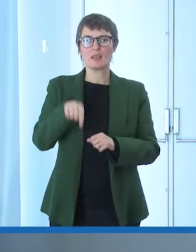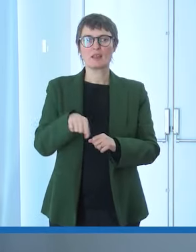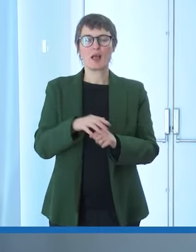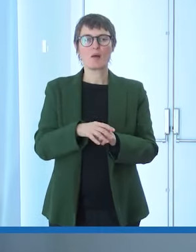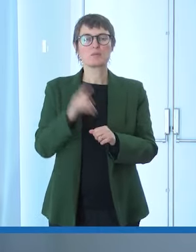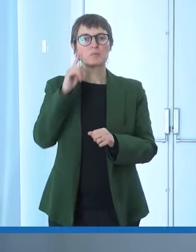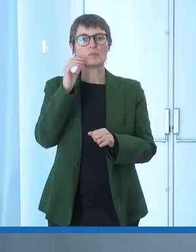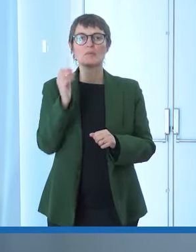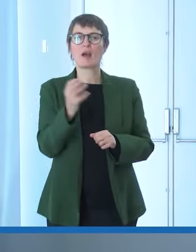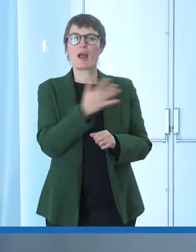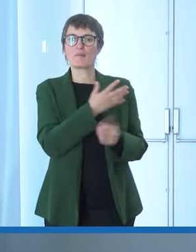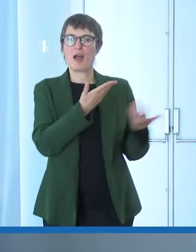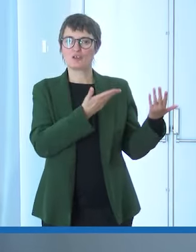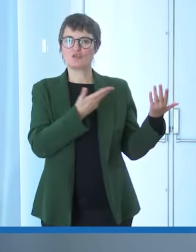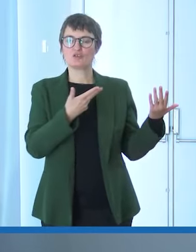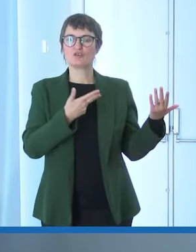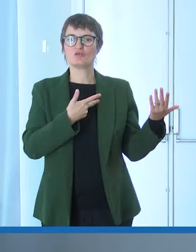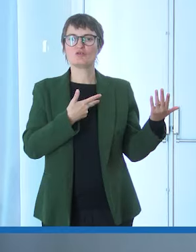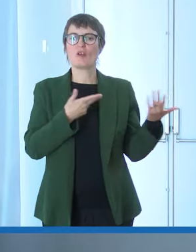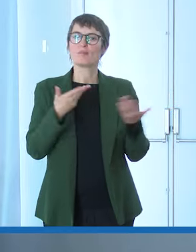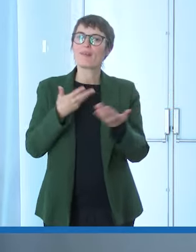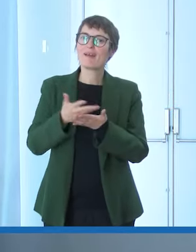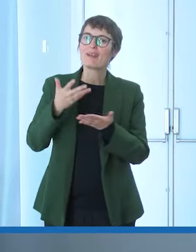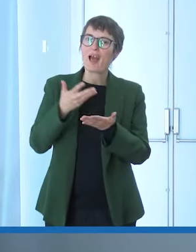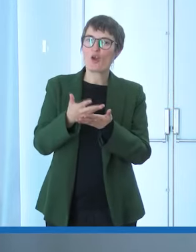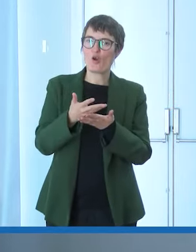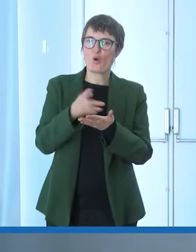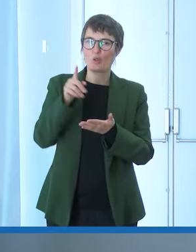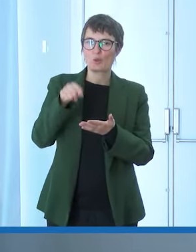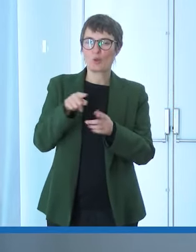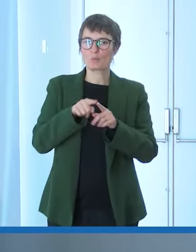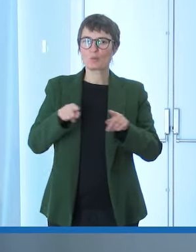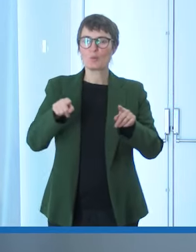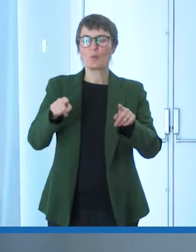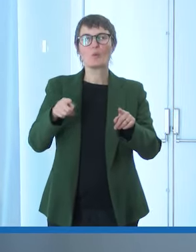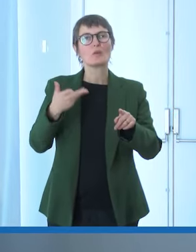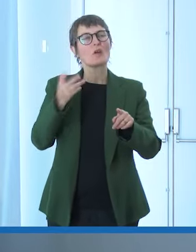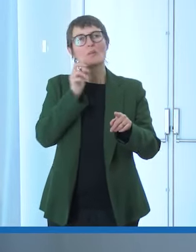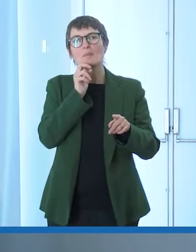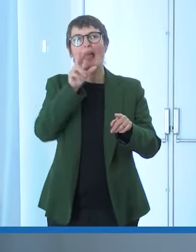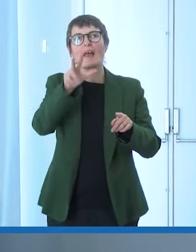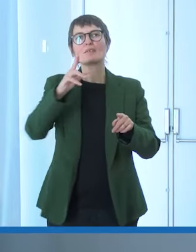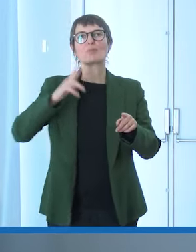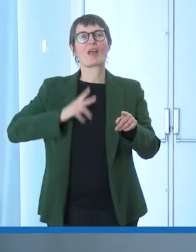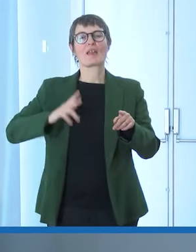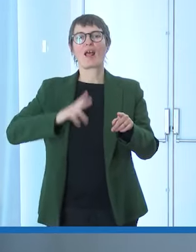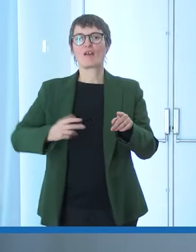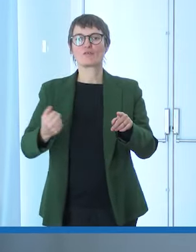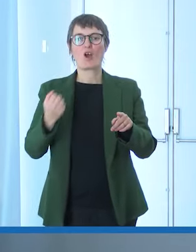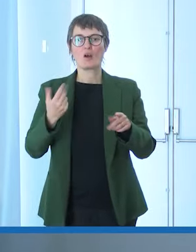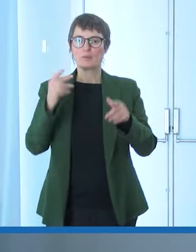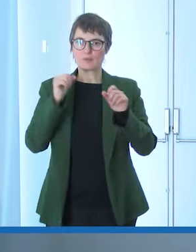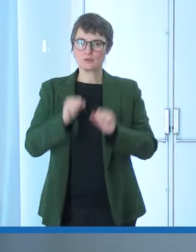accompagnate dal racconto dell'autore lanciano un messaggio forte di speranza la possibilità di